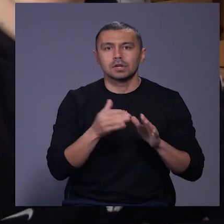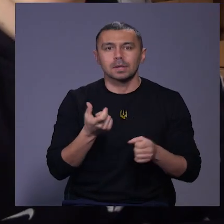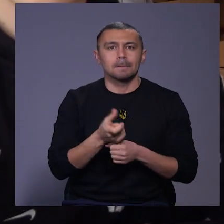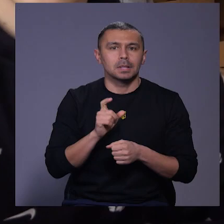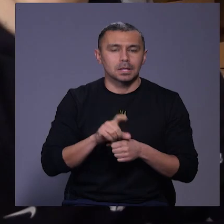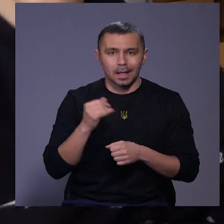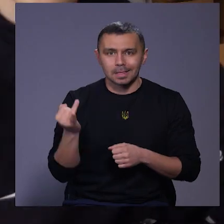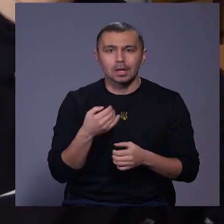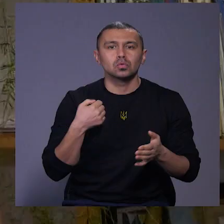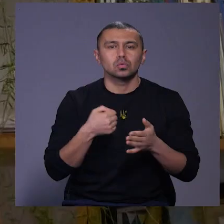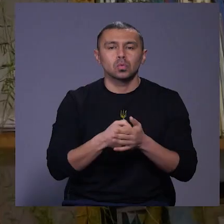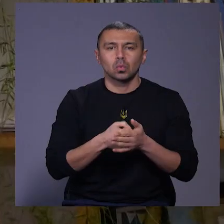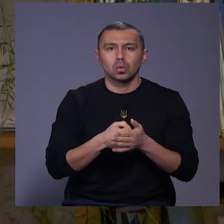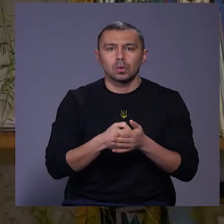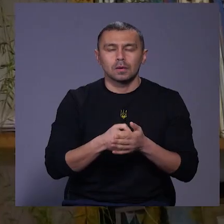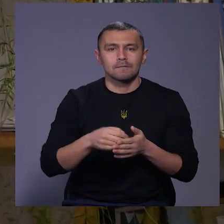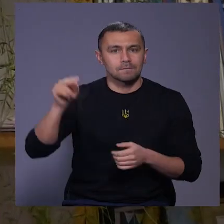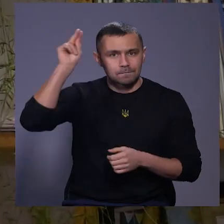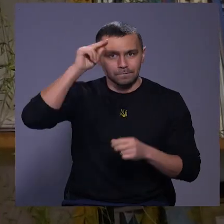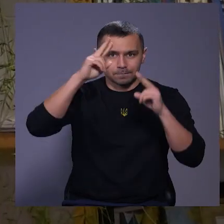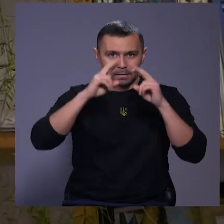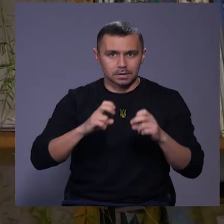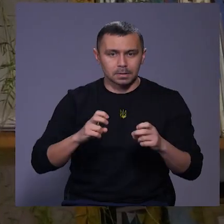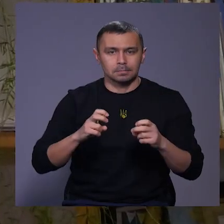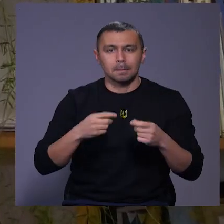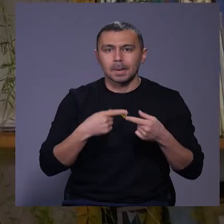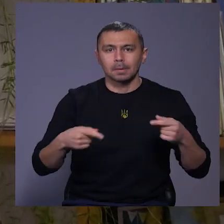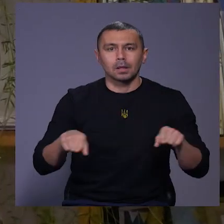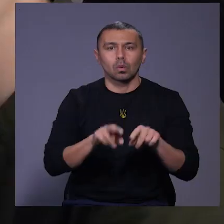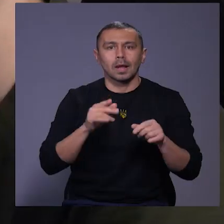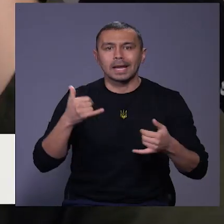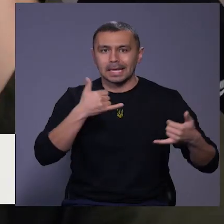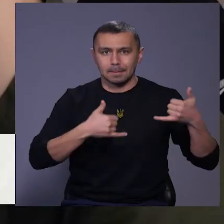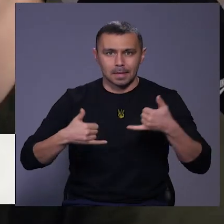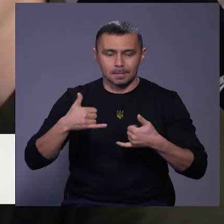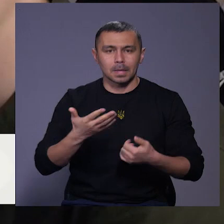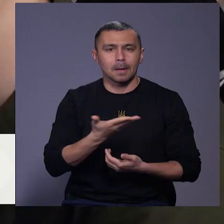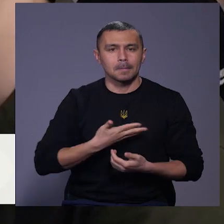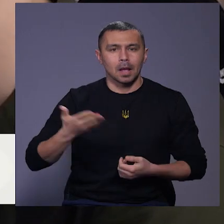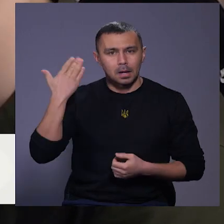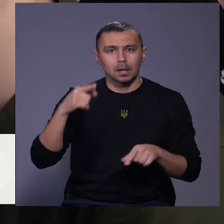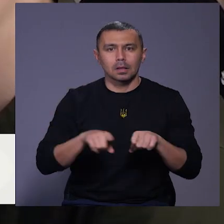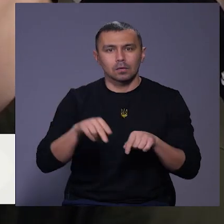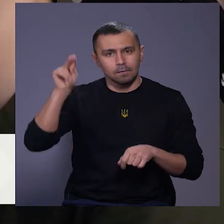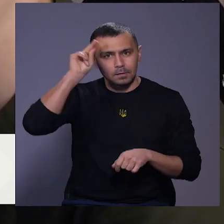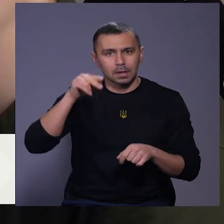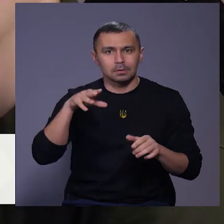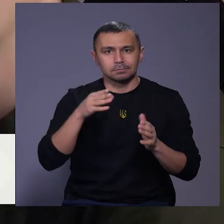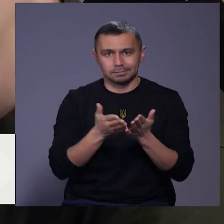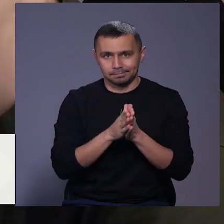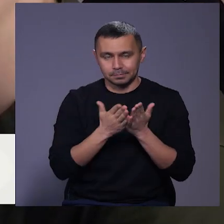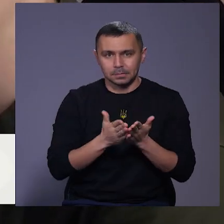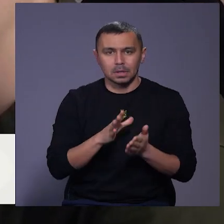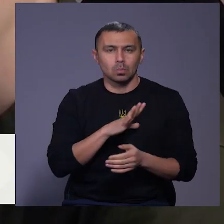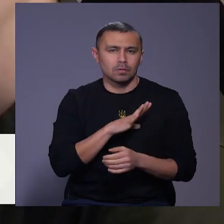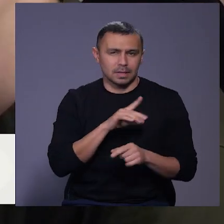більше інтерес до вивчення предмету такого, як хімія. Ми раніше також вивчали за книжкою, може інколи